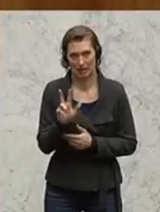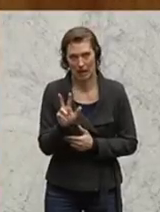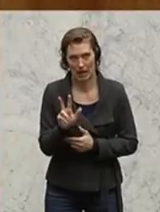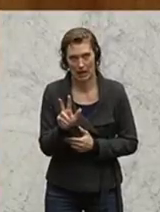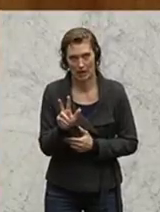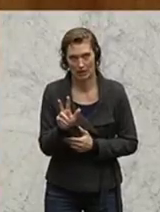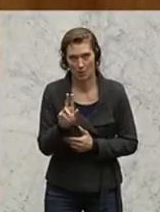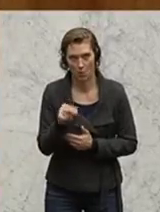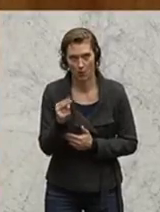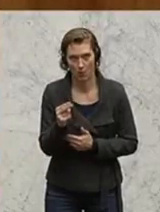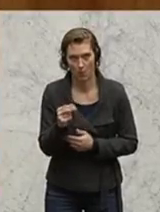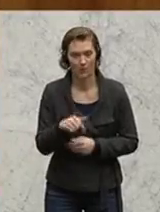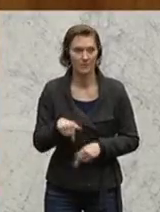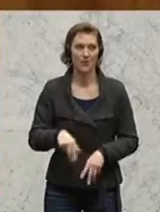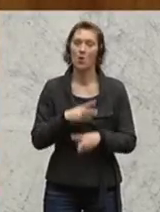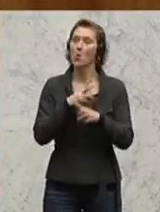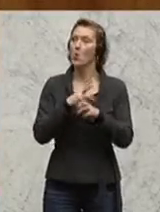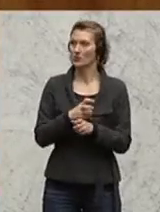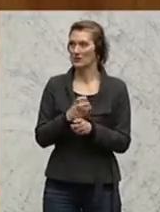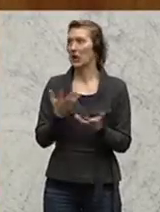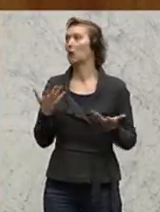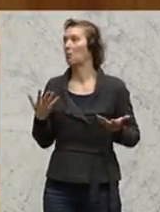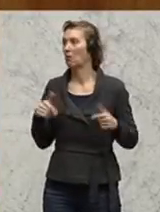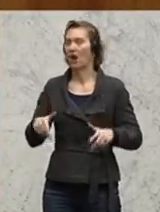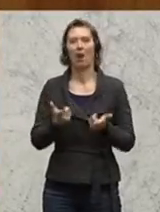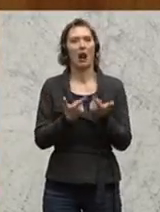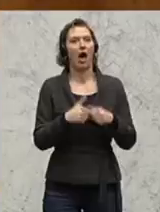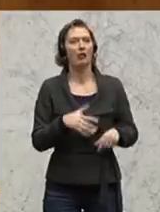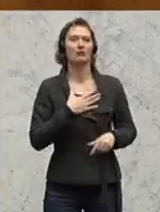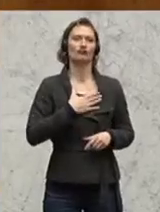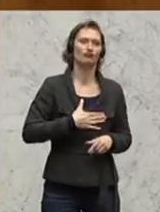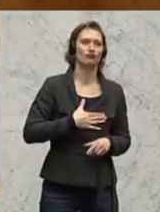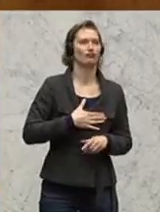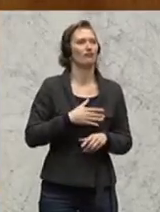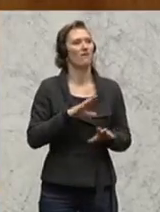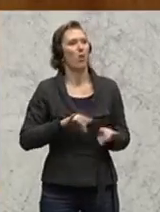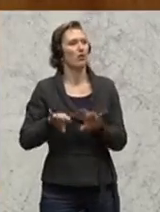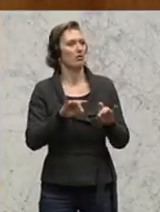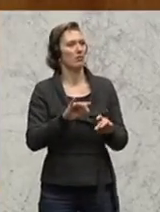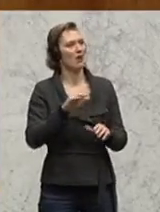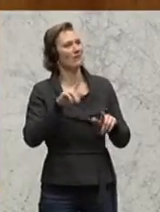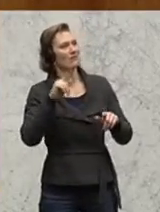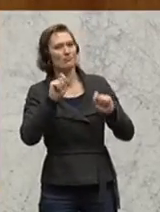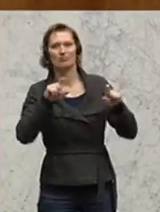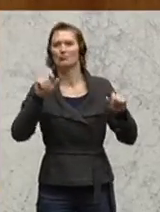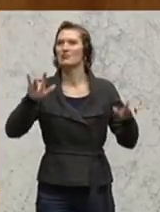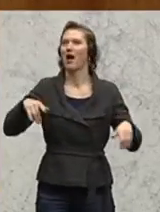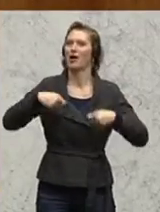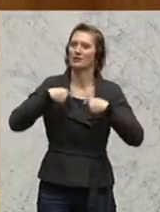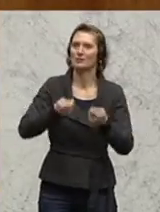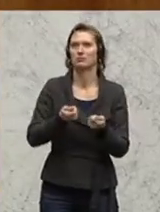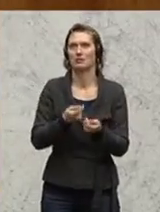Euro. Österreich ist also offensichtlich kein Land, wo es von privaten Wohltätern nur so wimmelt.